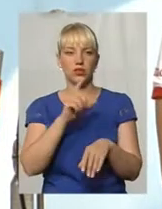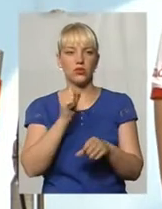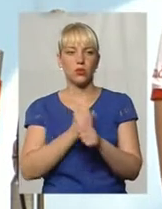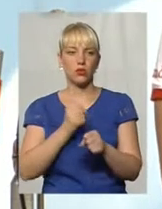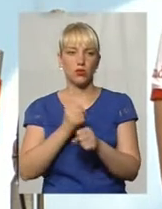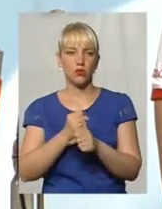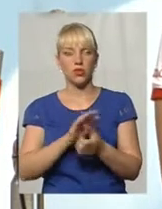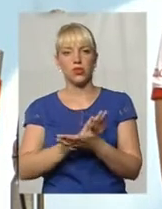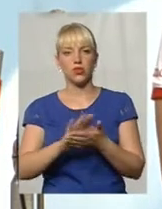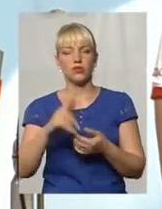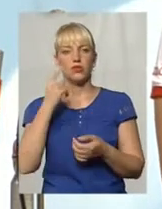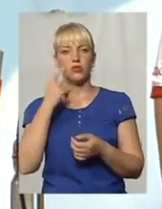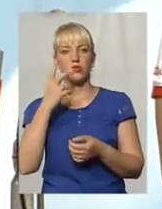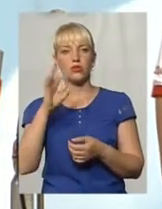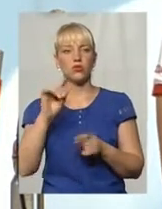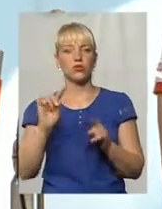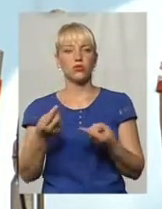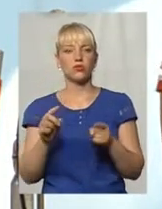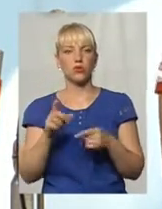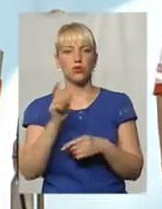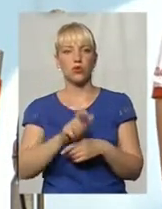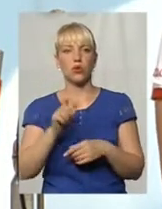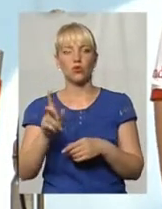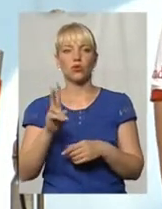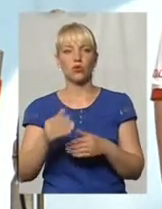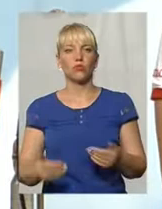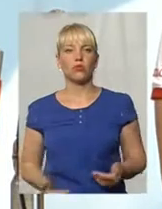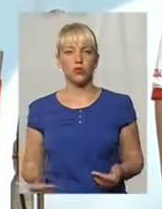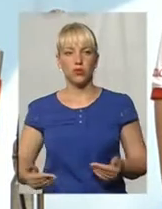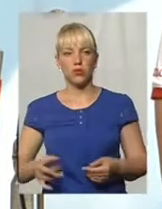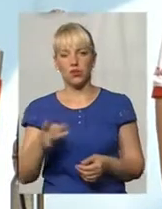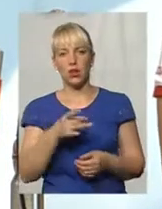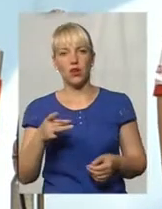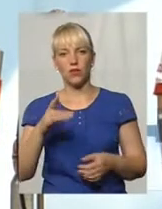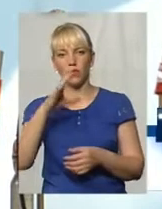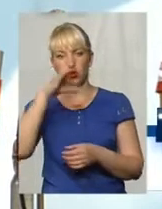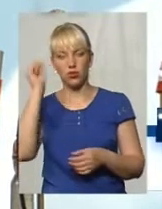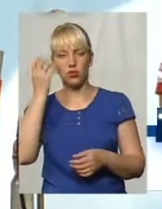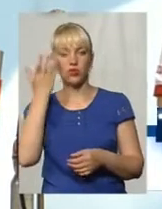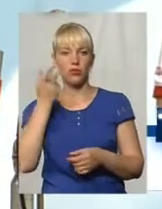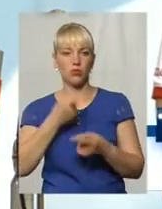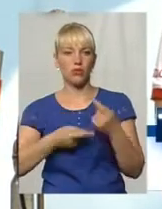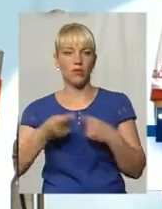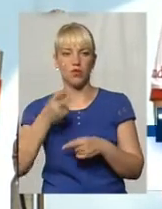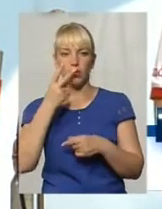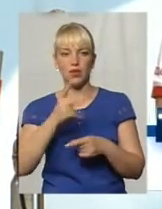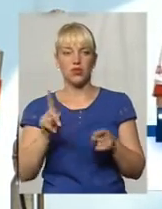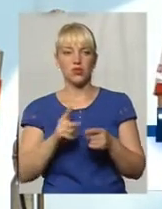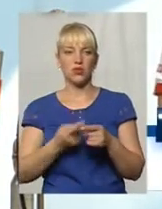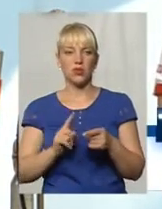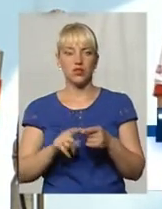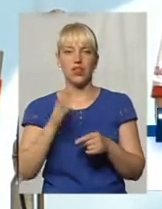з чистою совістю, але чомусь люди, які проживають на мікрорайонах вночі, навіть коли повертаються, бачать, що ці